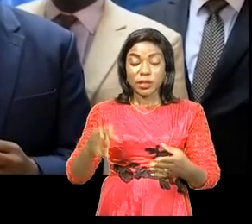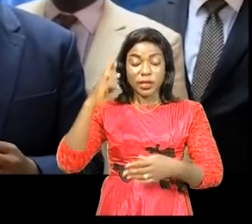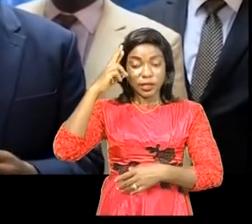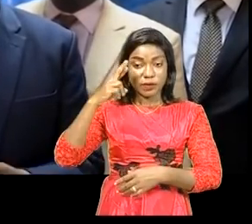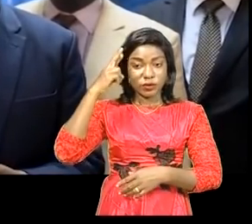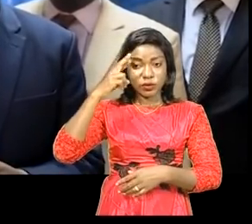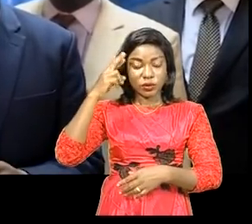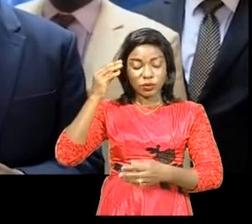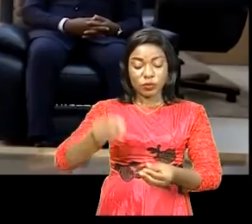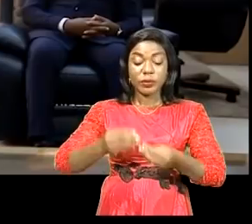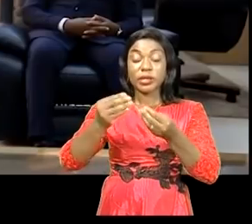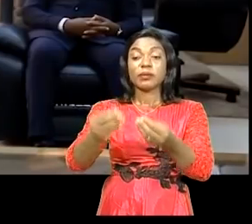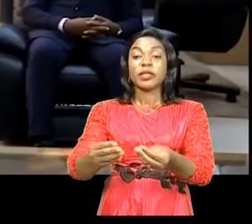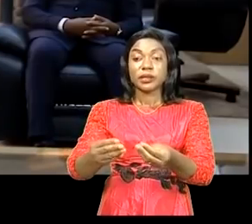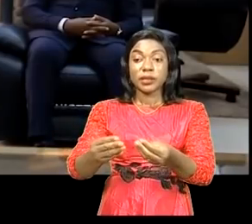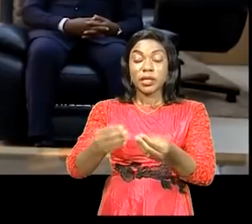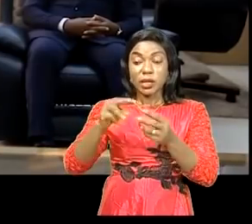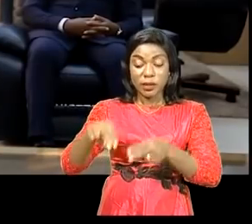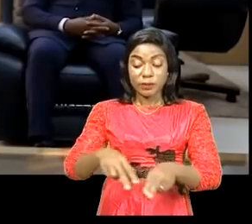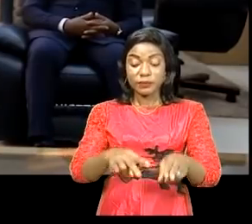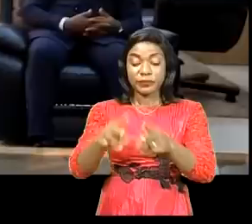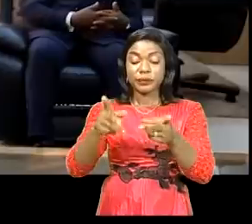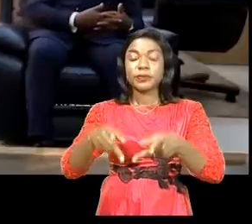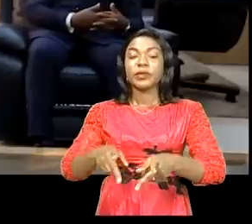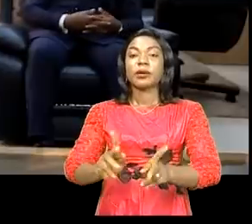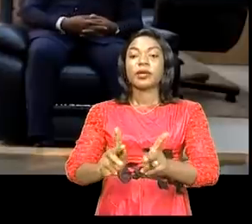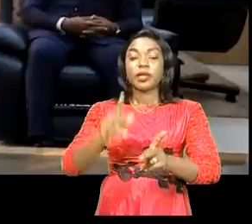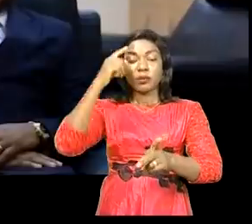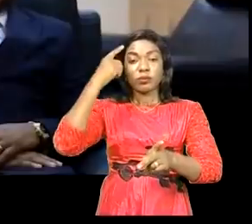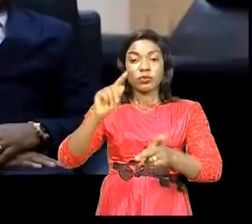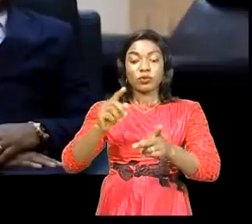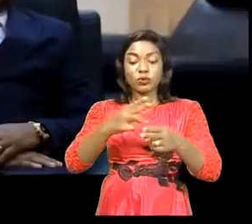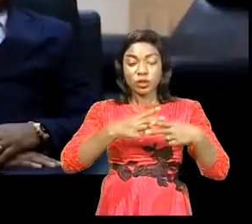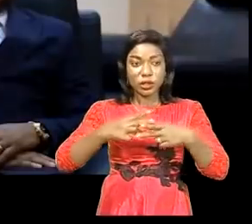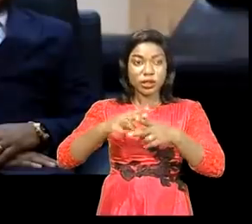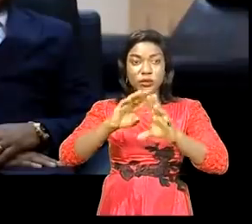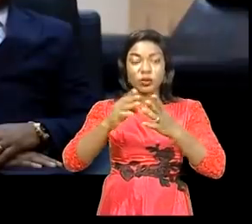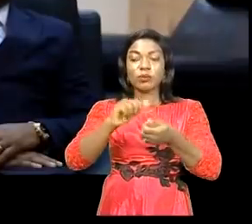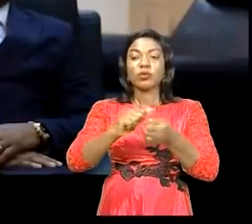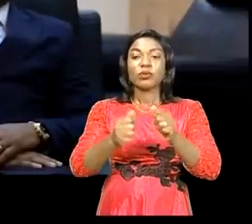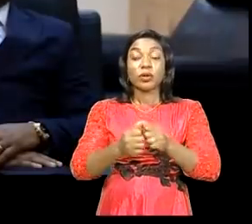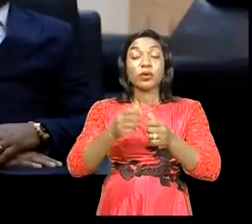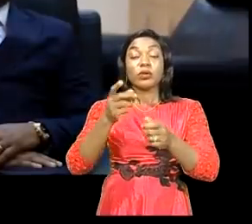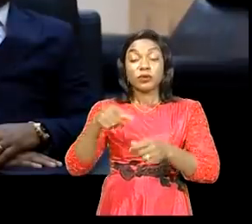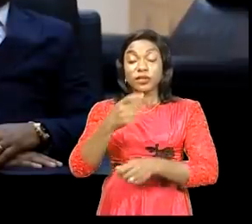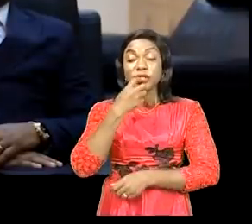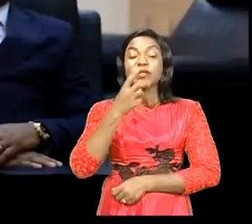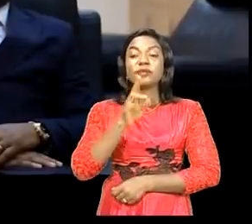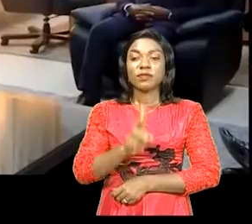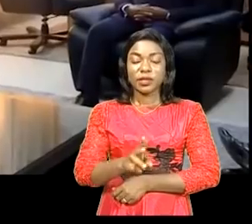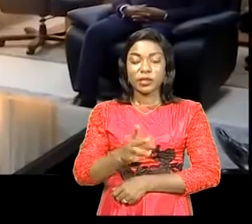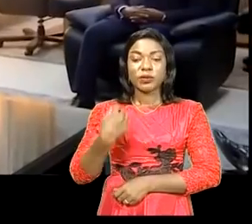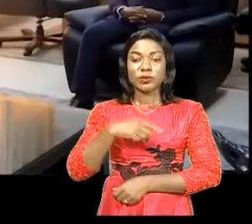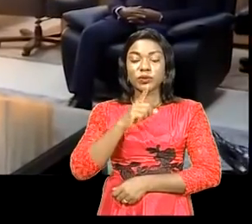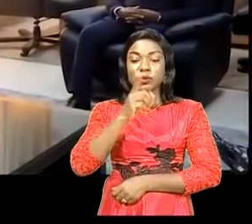pour mettre en place un mécanisme permanent pour gérer cette catastrophe-là. Vous pouvez être rassurés, nous sommes là justement